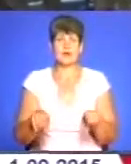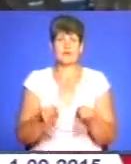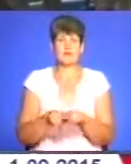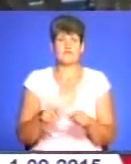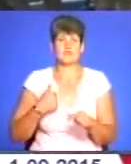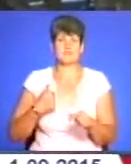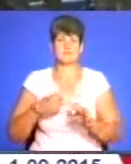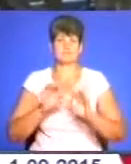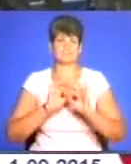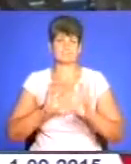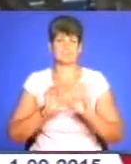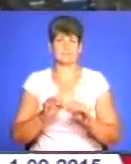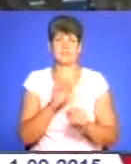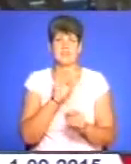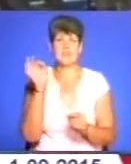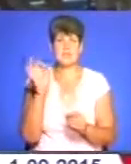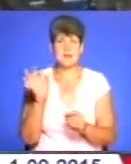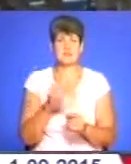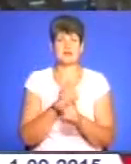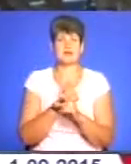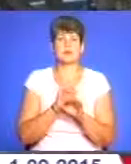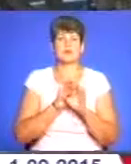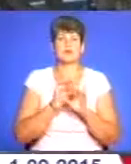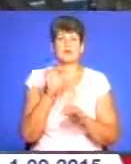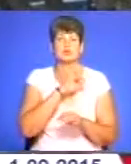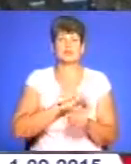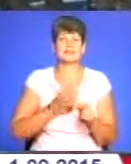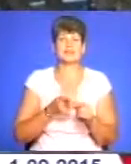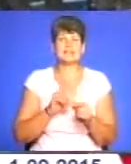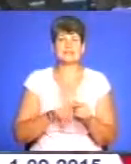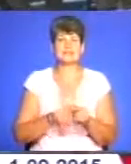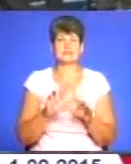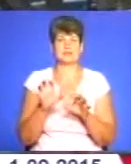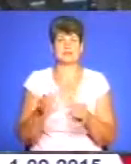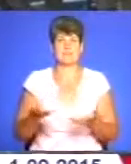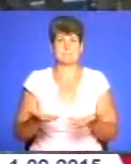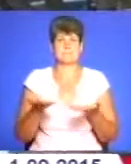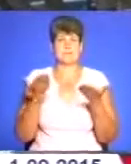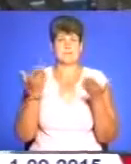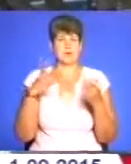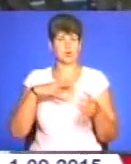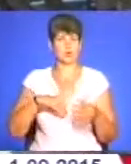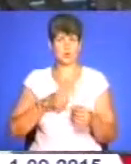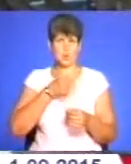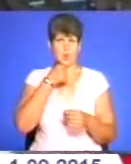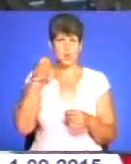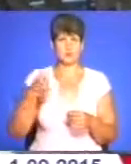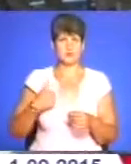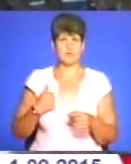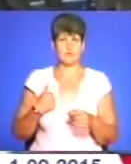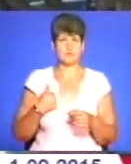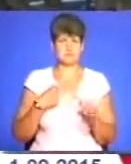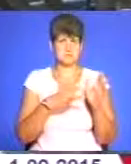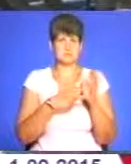пропаганда Німеччини і Австрії використовувала ці фотографії для підняття духу дорослих солдат. Дивіться, в окопах воює